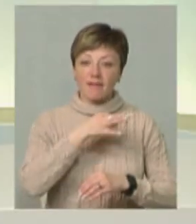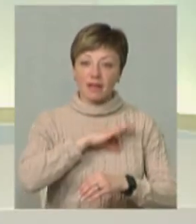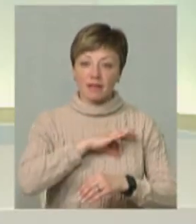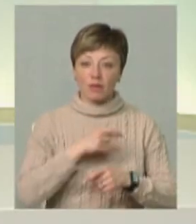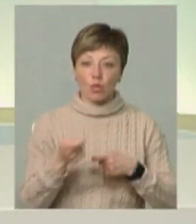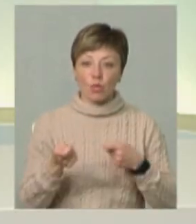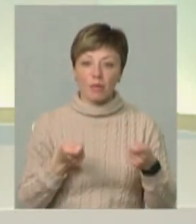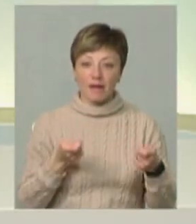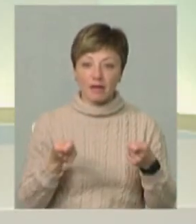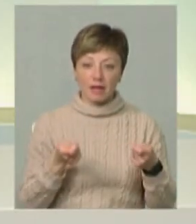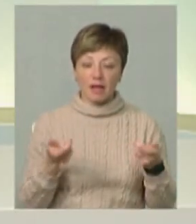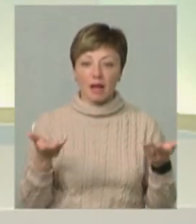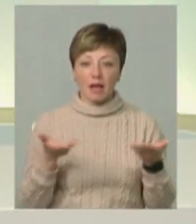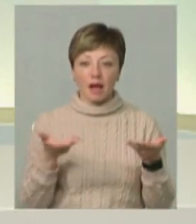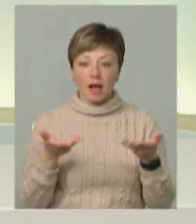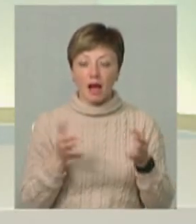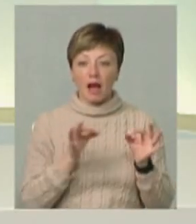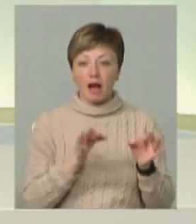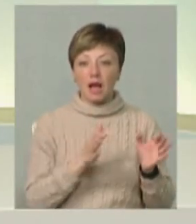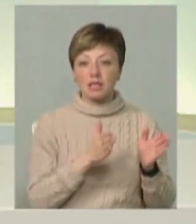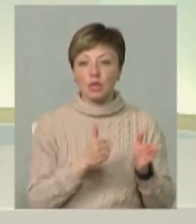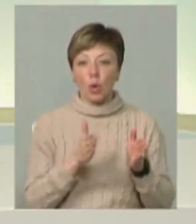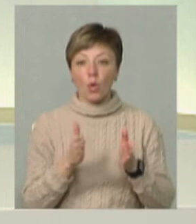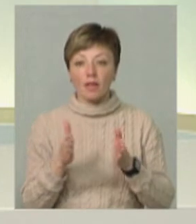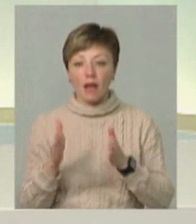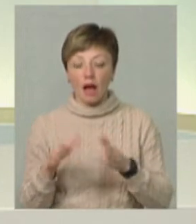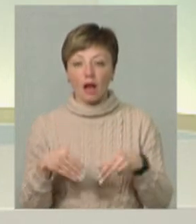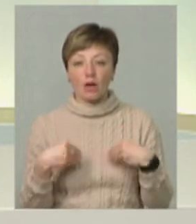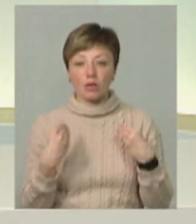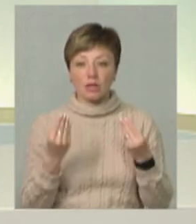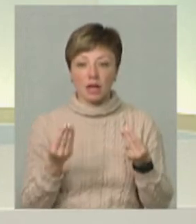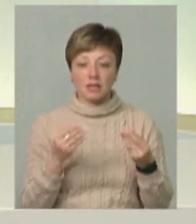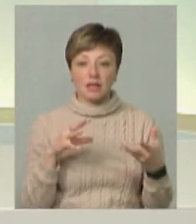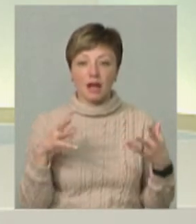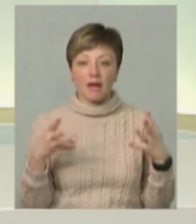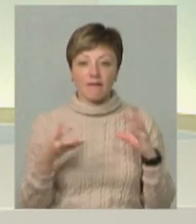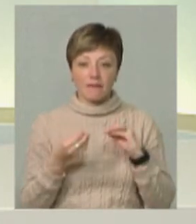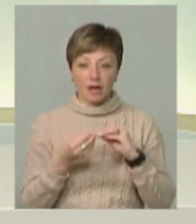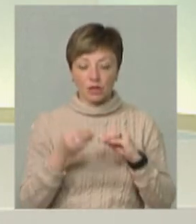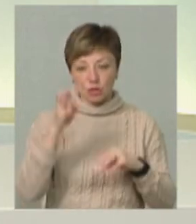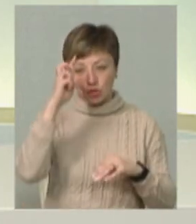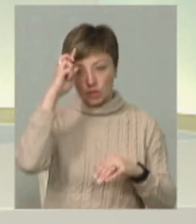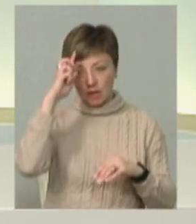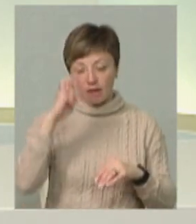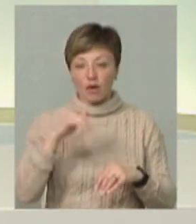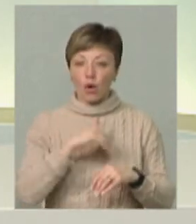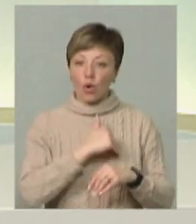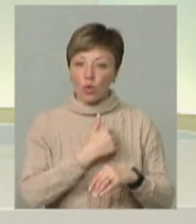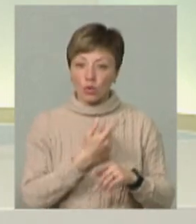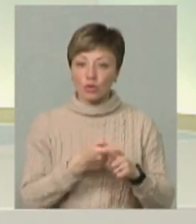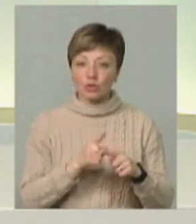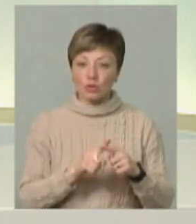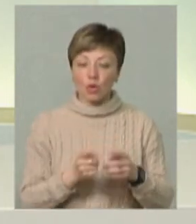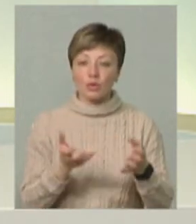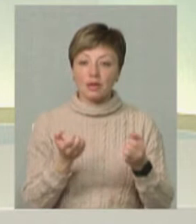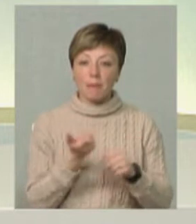управління, яке раціональне управління, яке дасть ефект державі. Бо держава що? Держава хоче з цього отримати